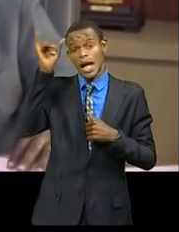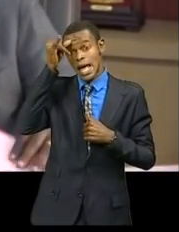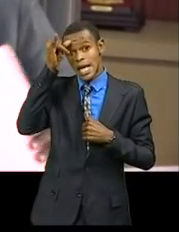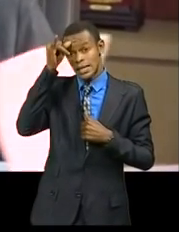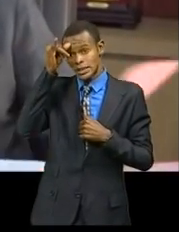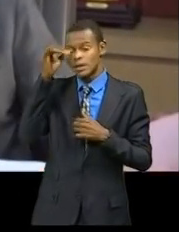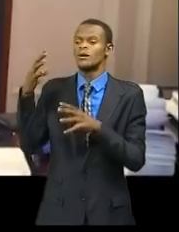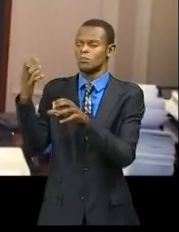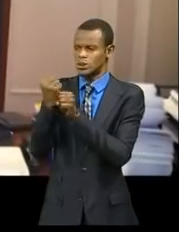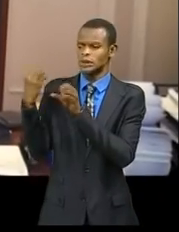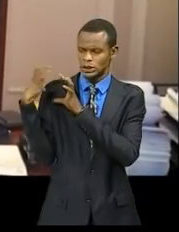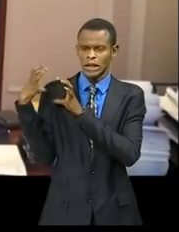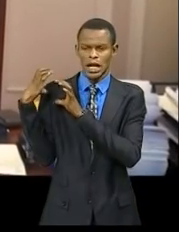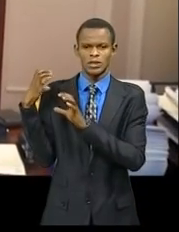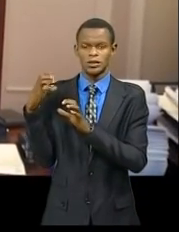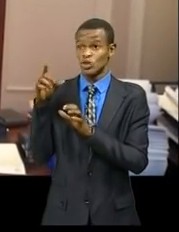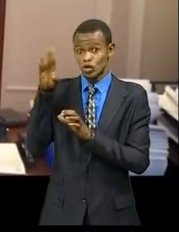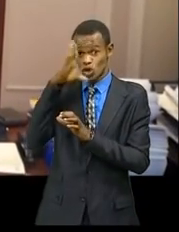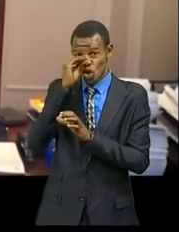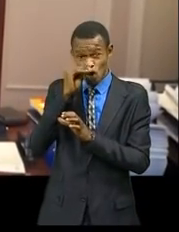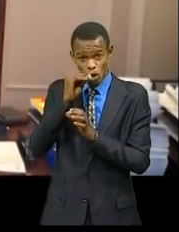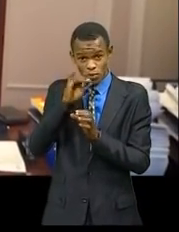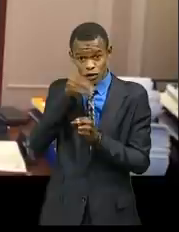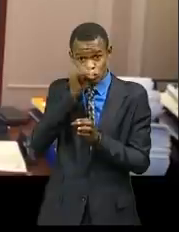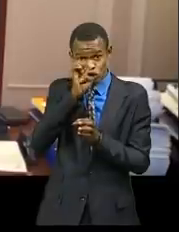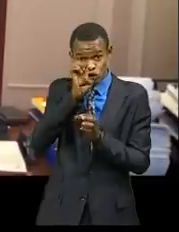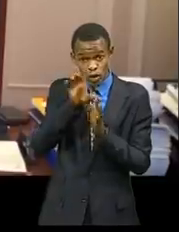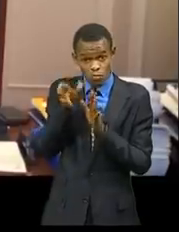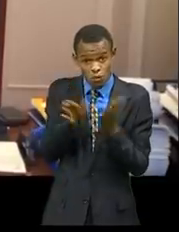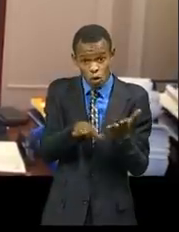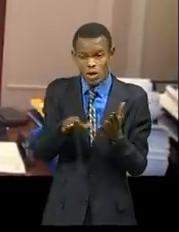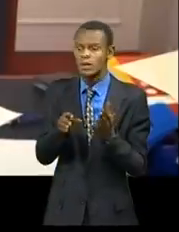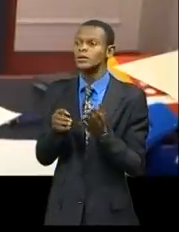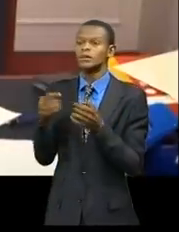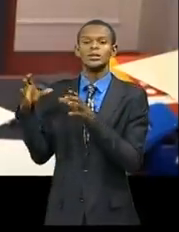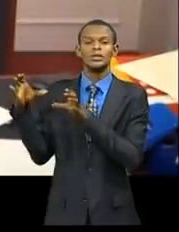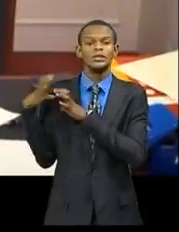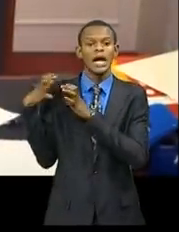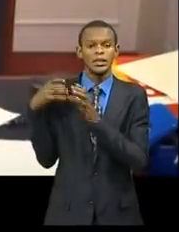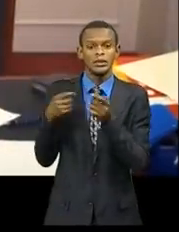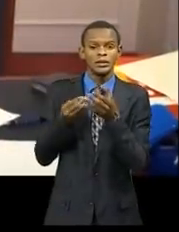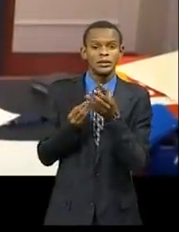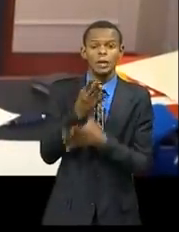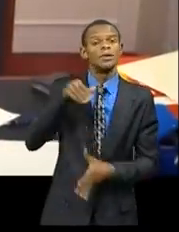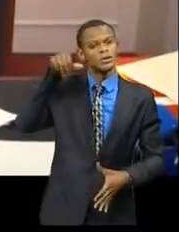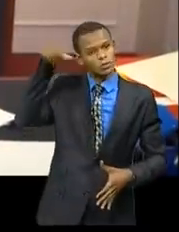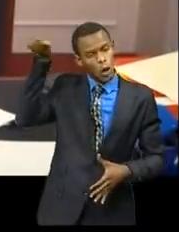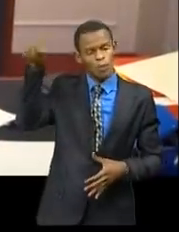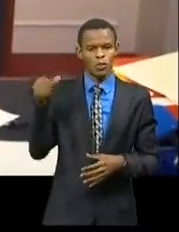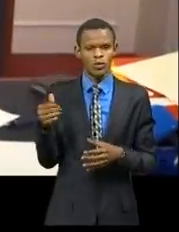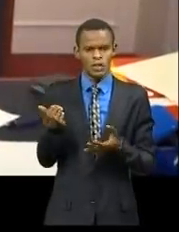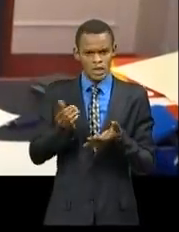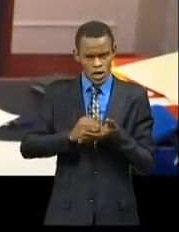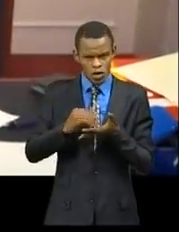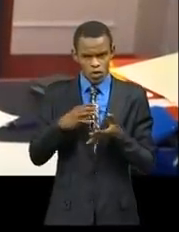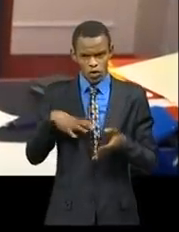Malou Shindani et des autres dépenses résultant de ce décès. L'examen par le Conseil des ministres de conditions de vie